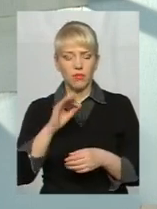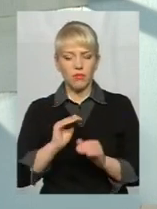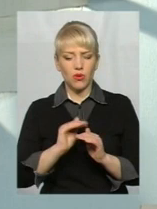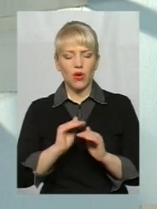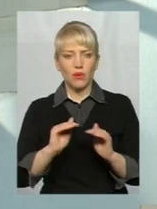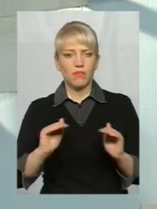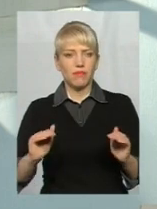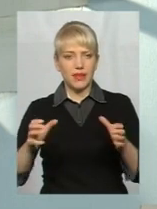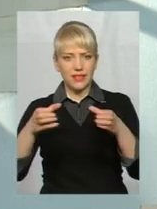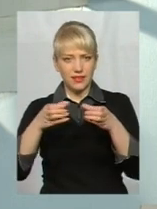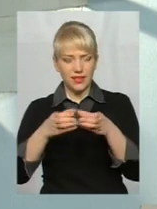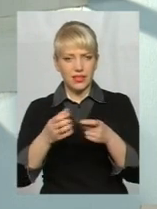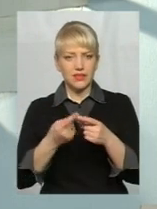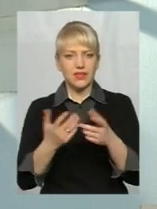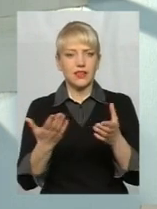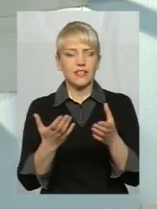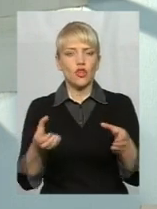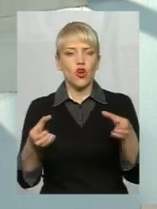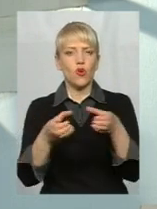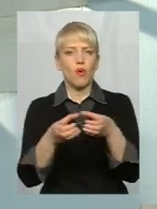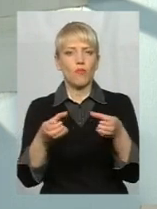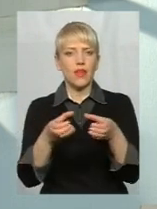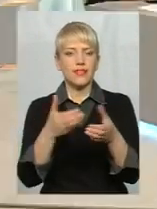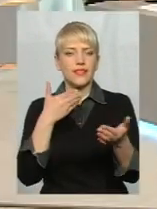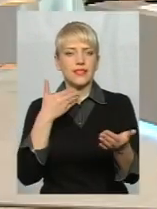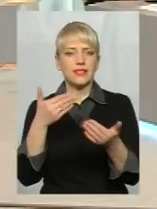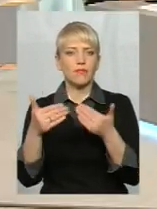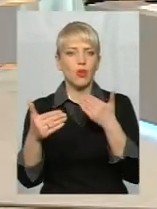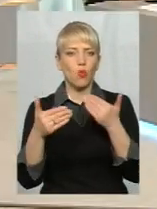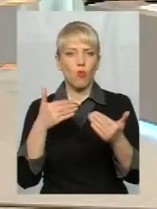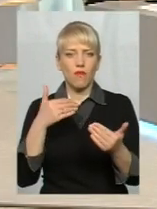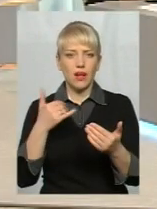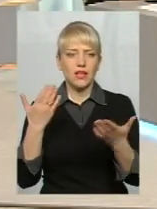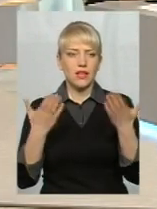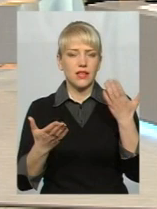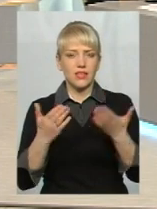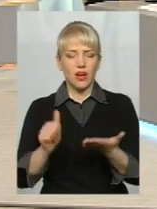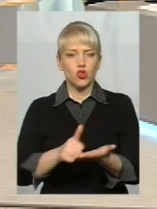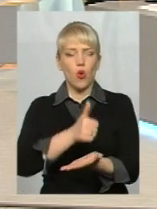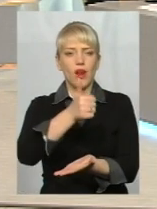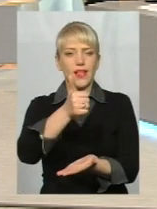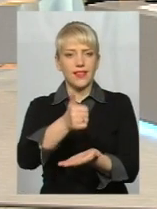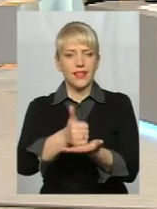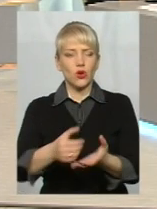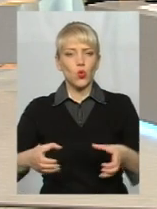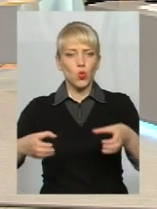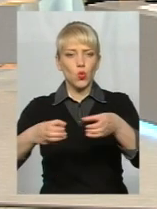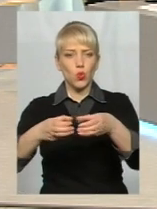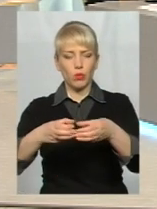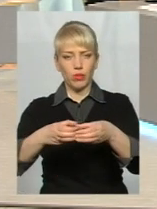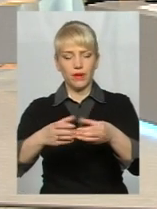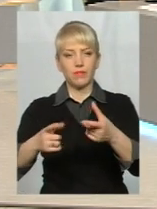командна якась, командне спілкування і якщо лідер, наприклад, групи чи